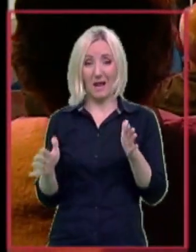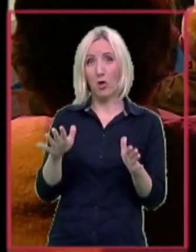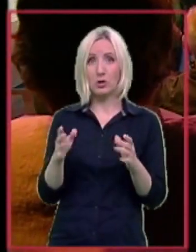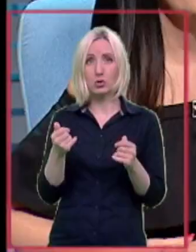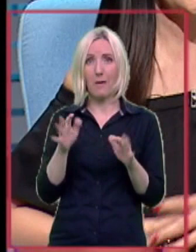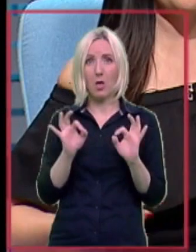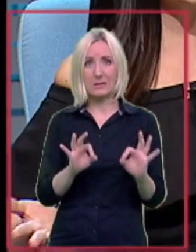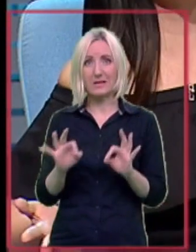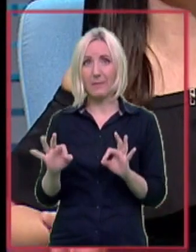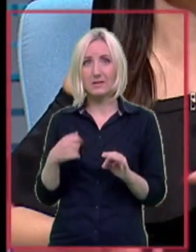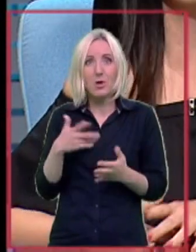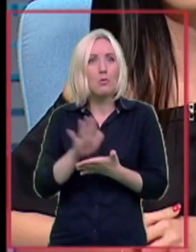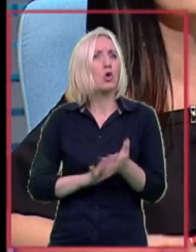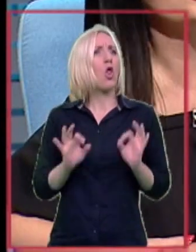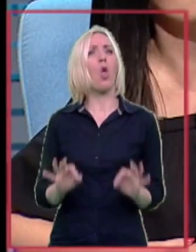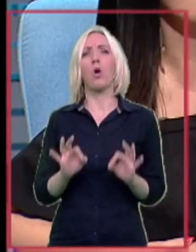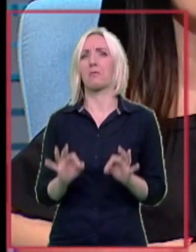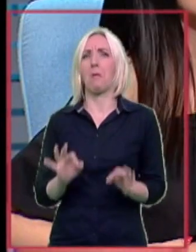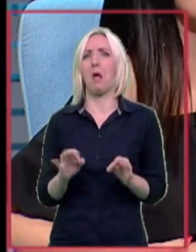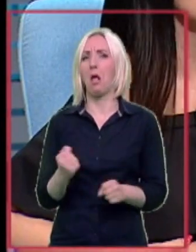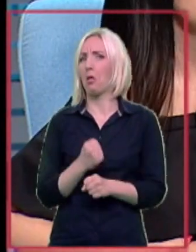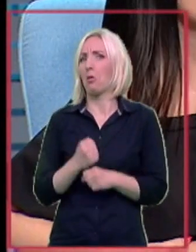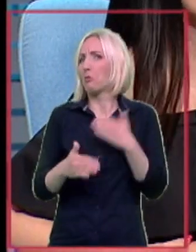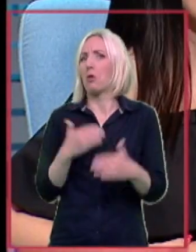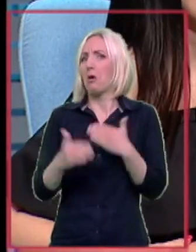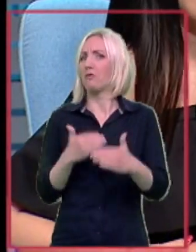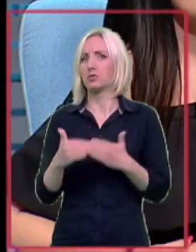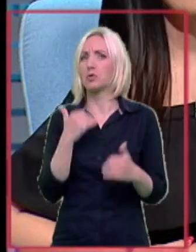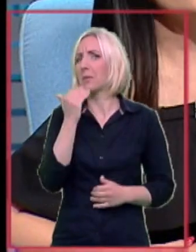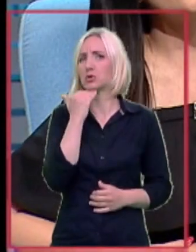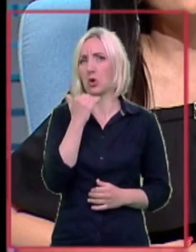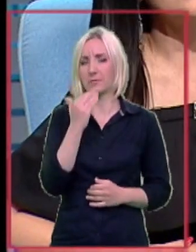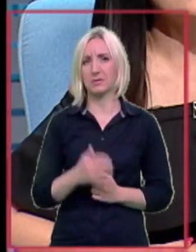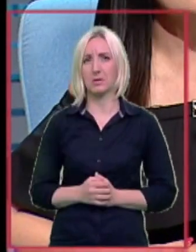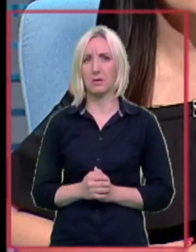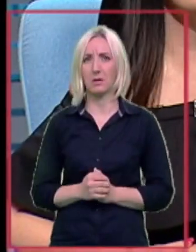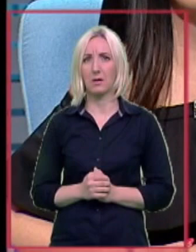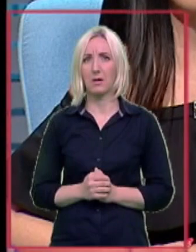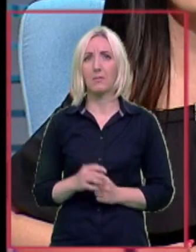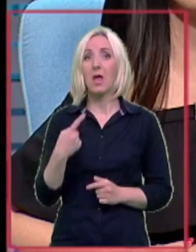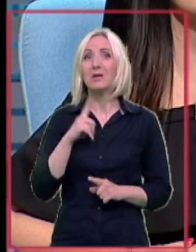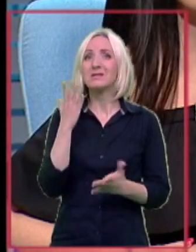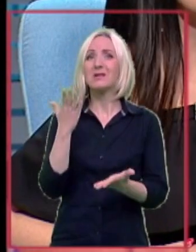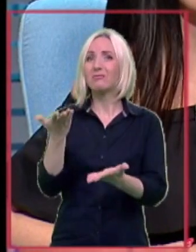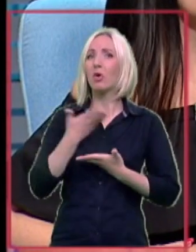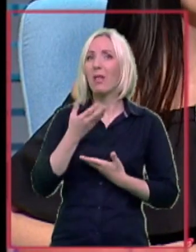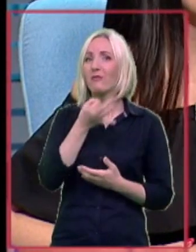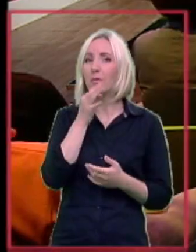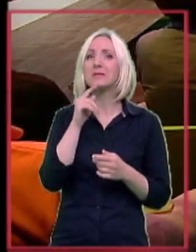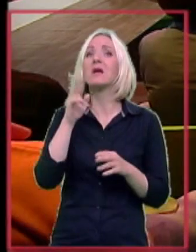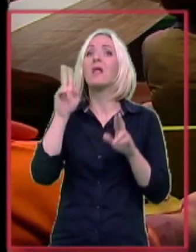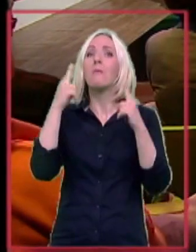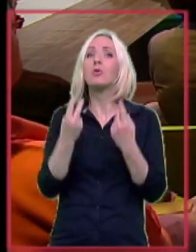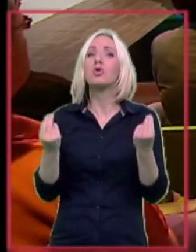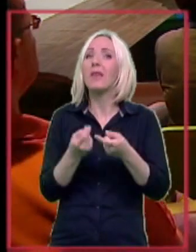stabilizovao, ja sam počela normalno da funkcionišem. Bez obzira na sve. I ono što tada nisam dobila informaciju da neki slušni aparat